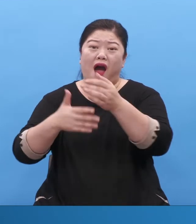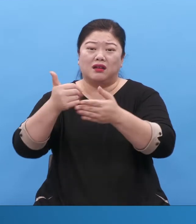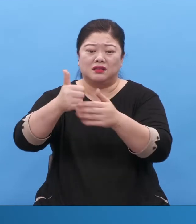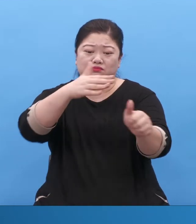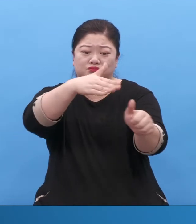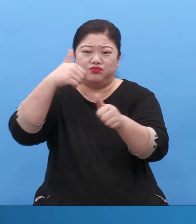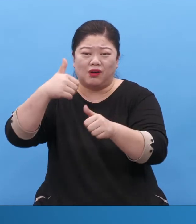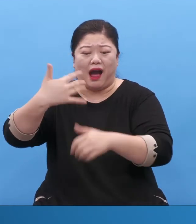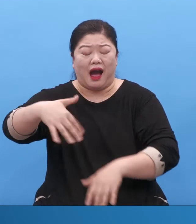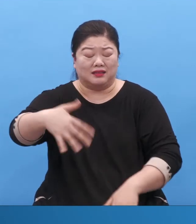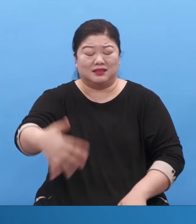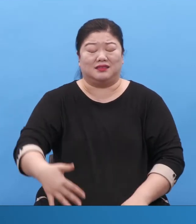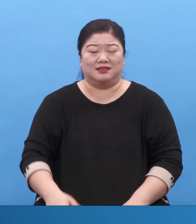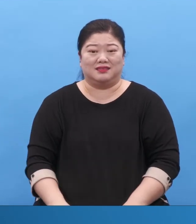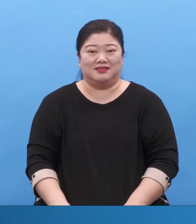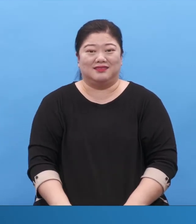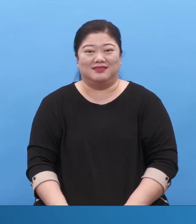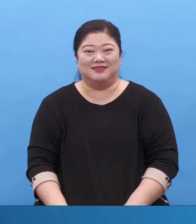그 용지해가지고 붙으면 이길 거에요.